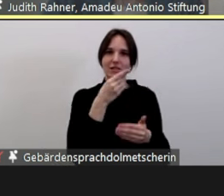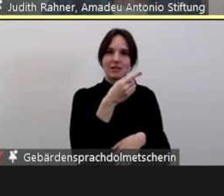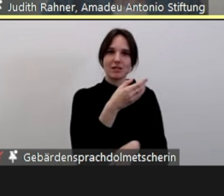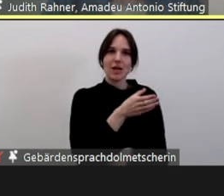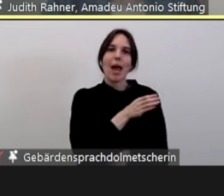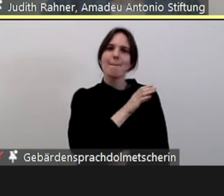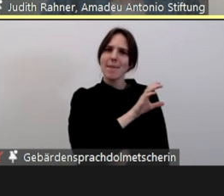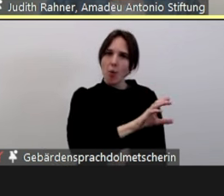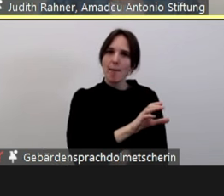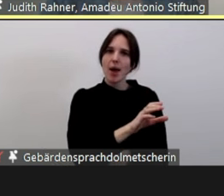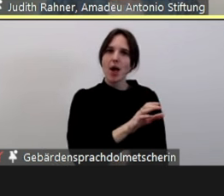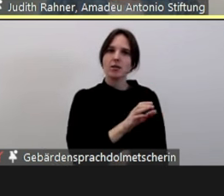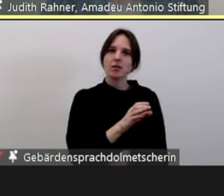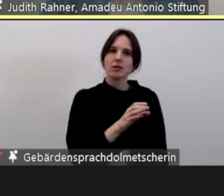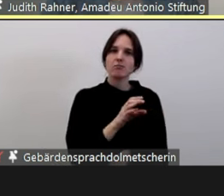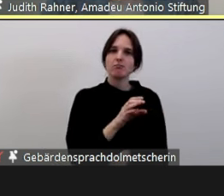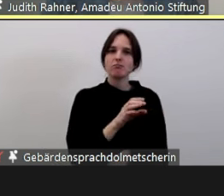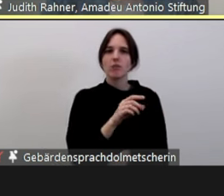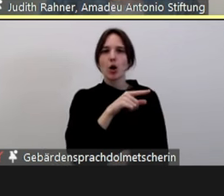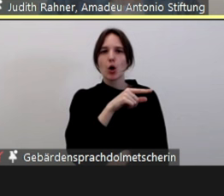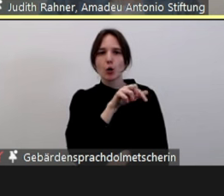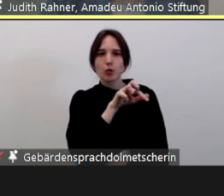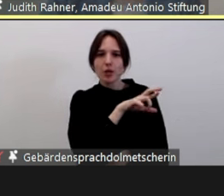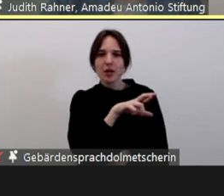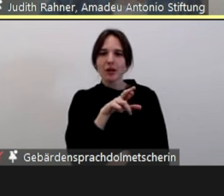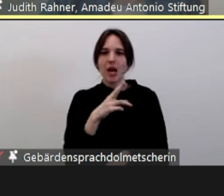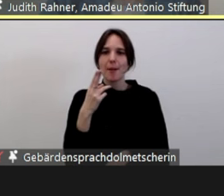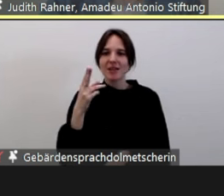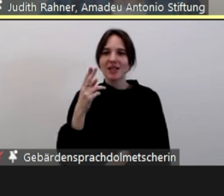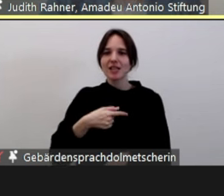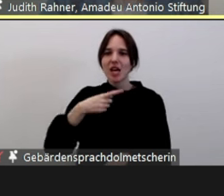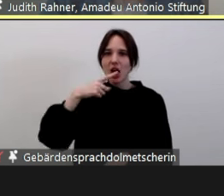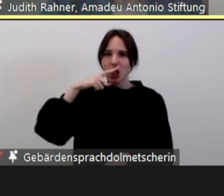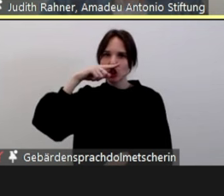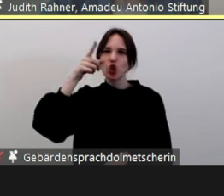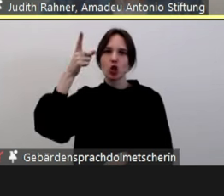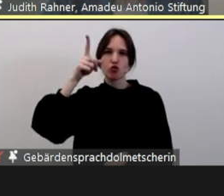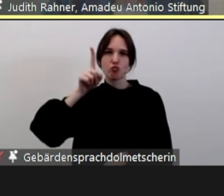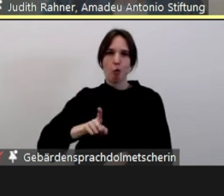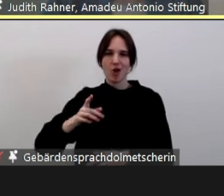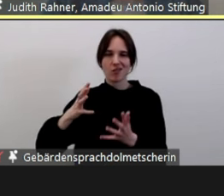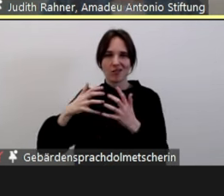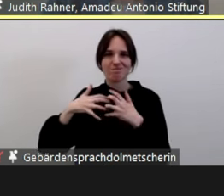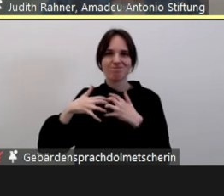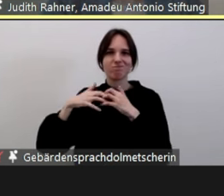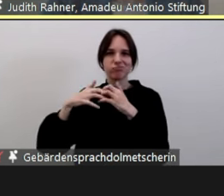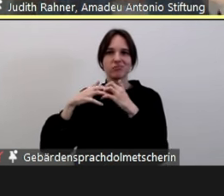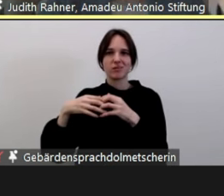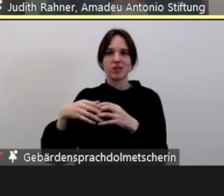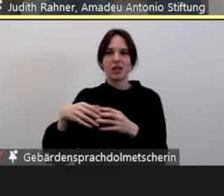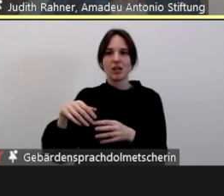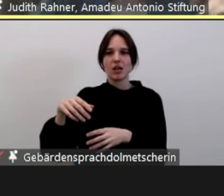Community. Da hat man sozusagen den Stolzmonat mit der Deutschlandflagge in Opposition gesetzt zu den